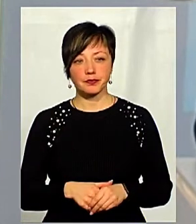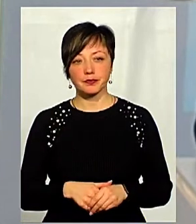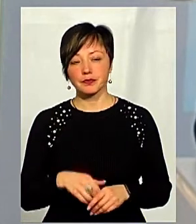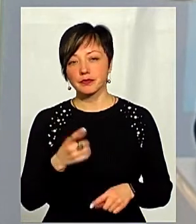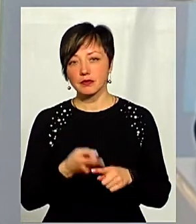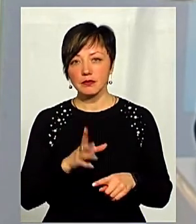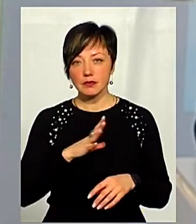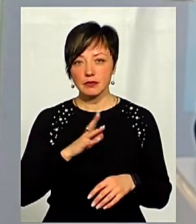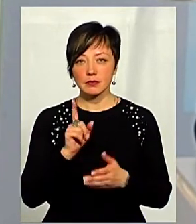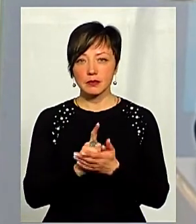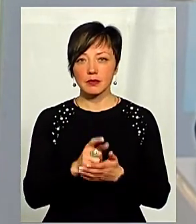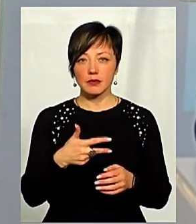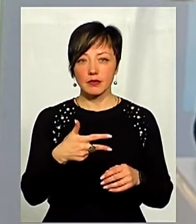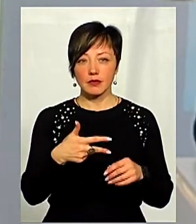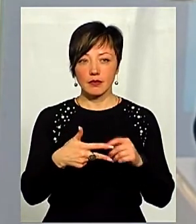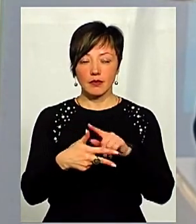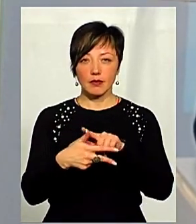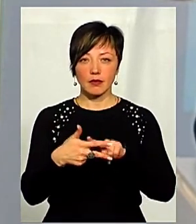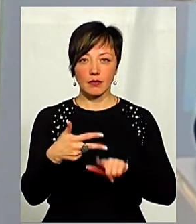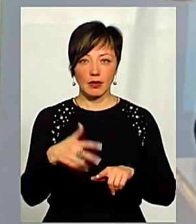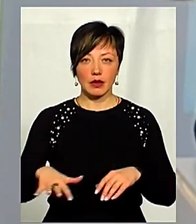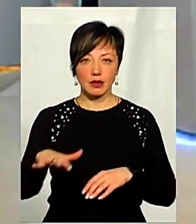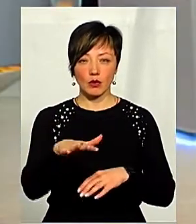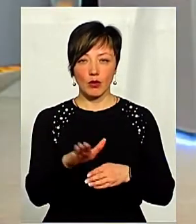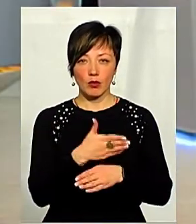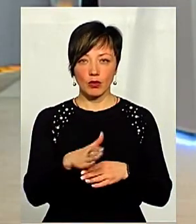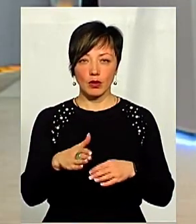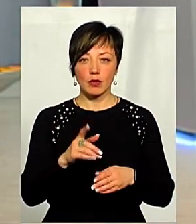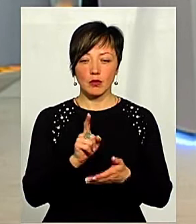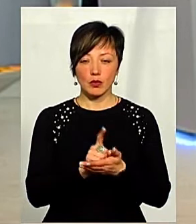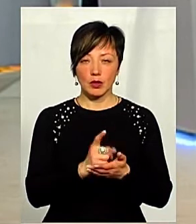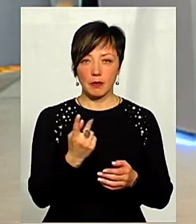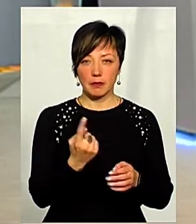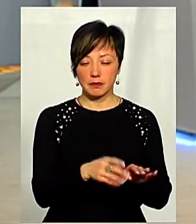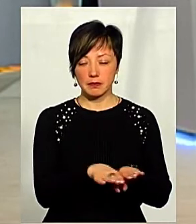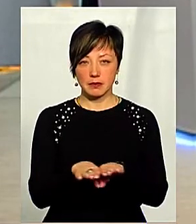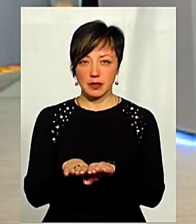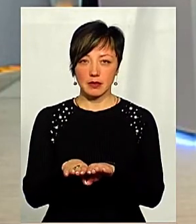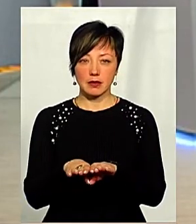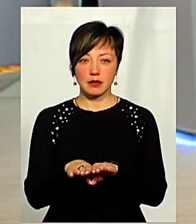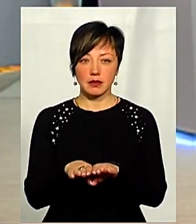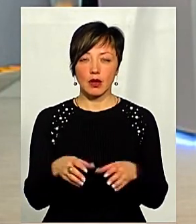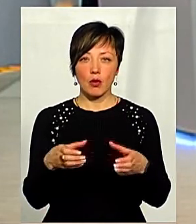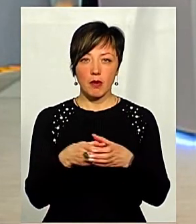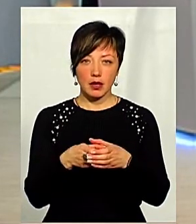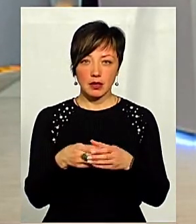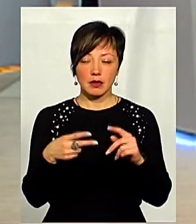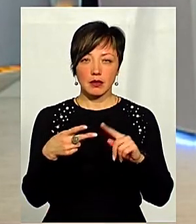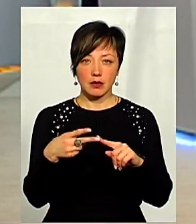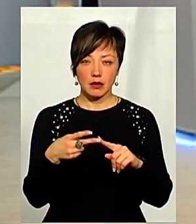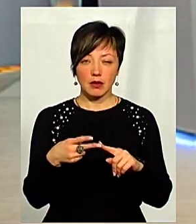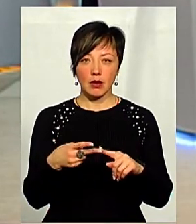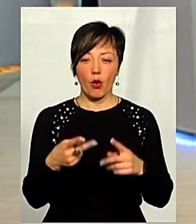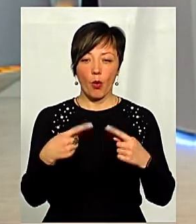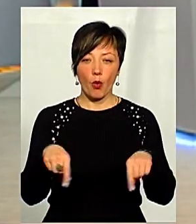І це має бути трирівнева структура міністративно-територіального поділу. Тобто, має бути низинний рівень, це безпосередньо громада, це має